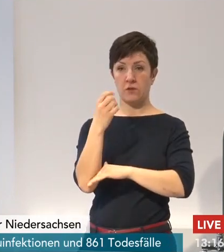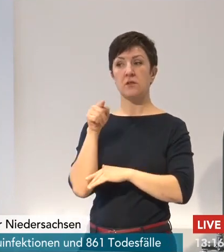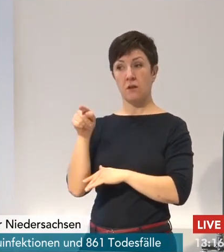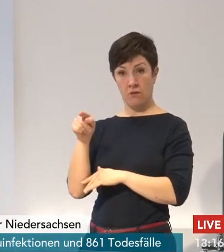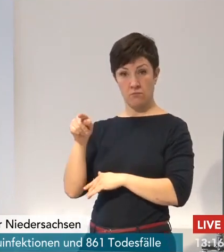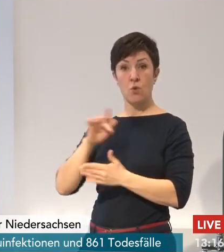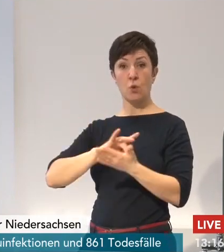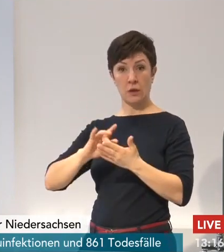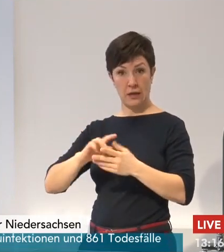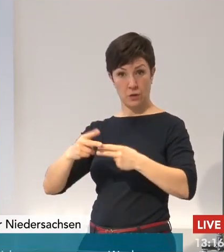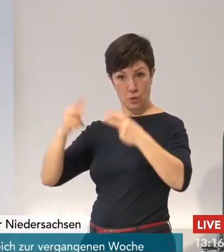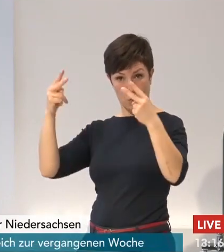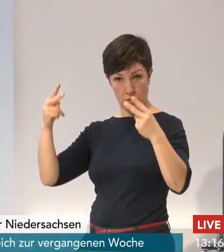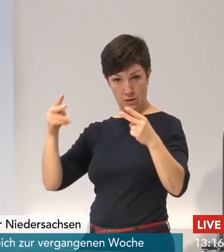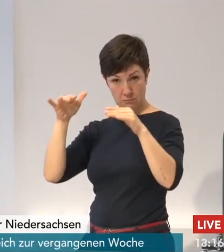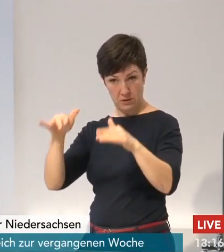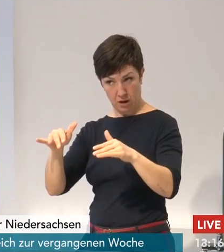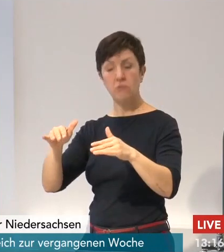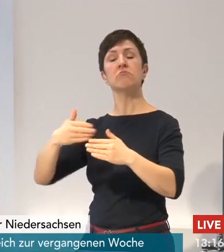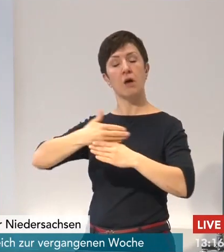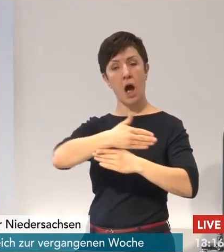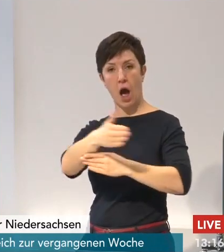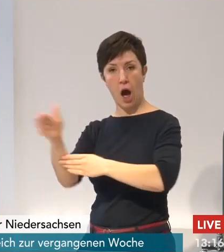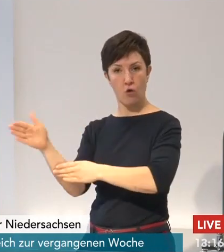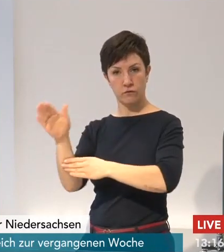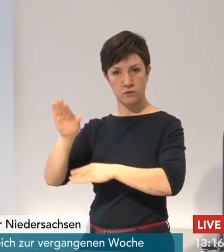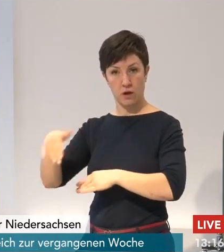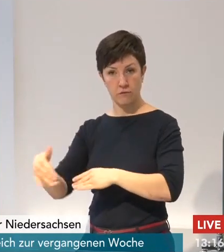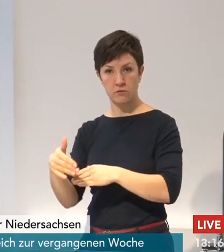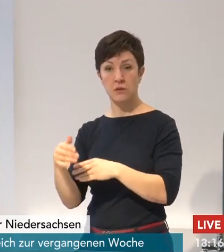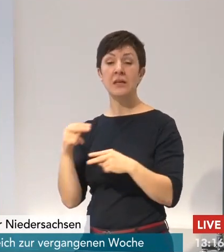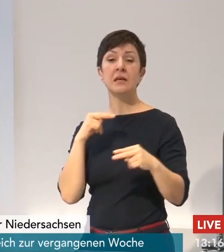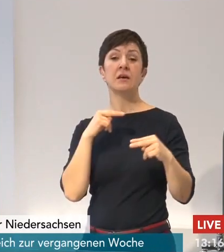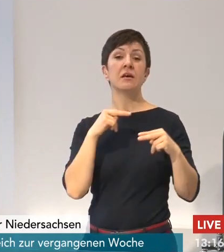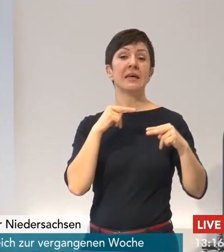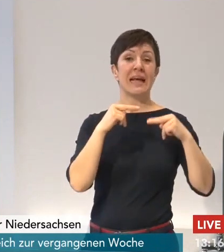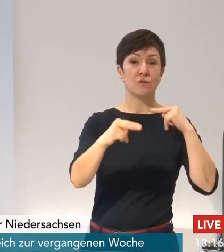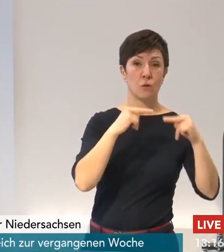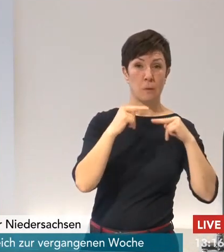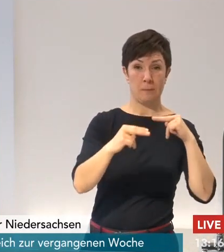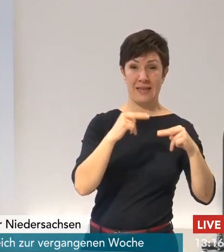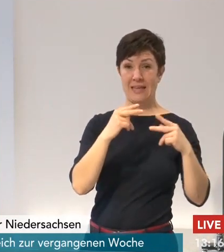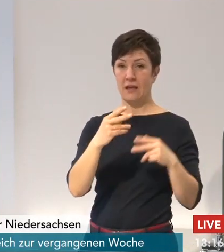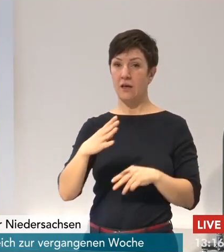dürfen. Der Einzelhandel darf anders als zum Beispiel Gastronomie, Beherbergung oder körpernahe Dienstleistungen in dieser Stufe 3, das ist die